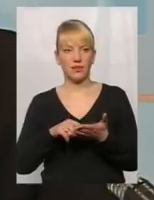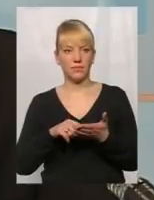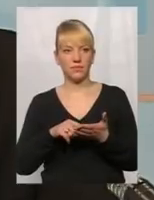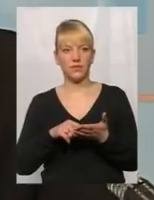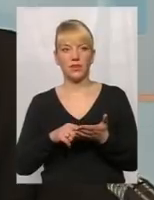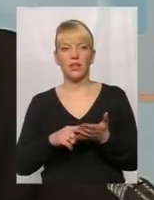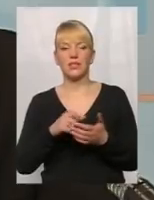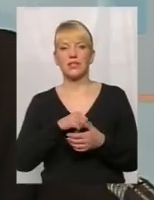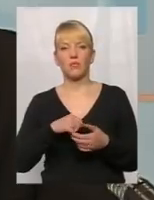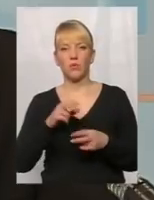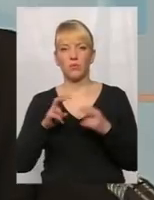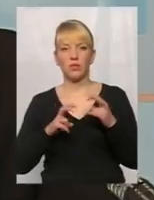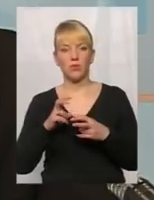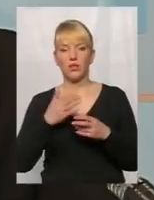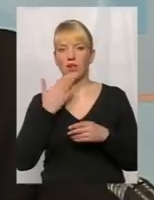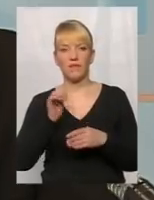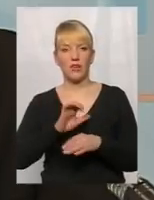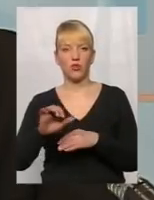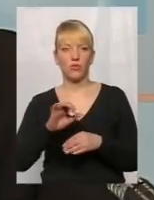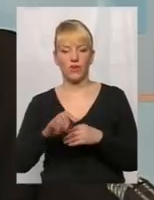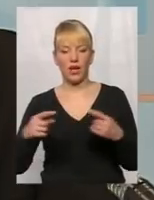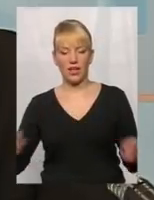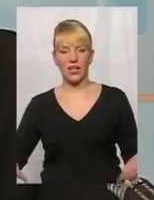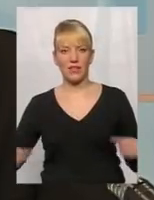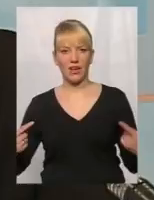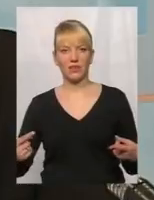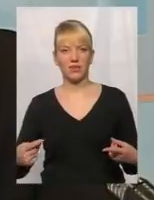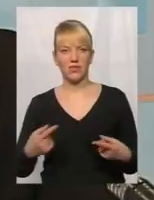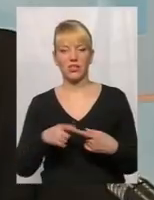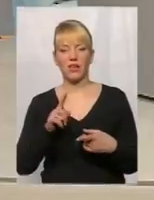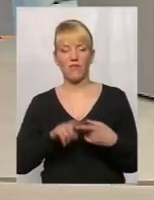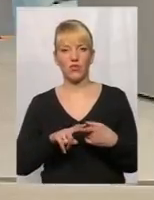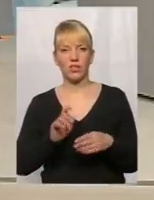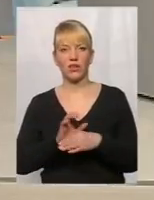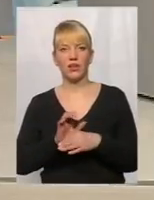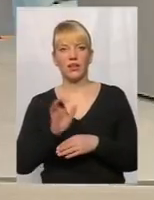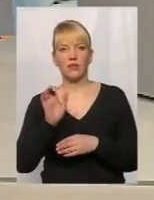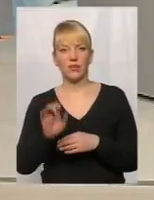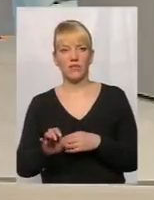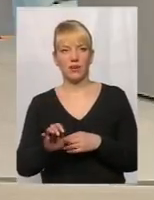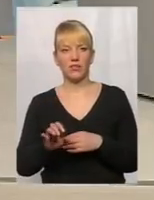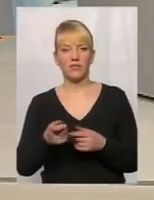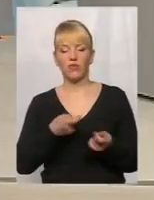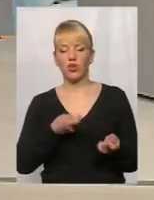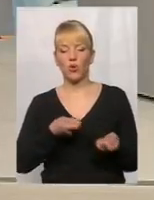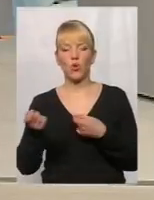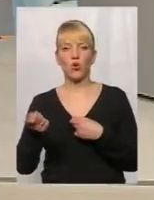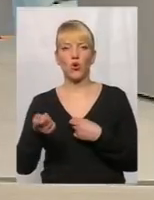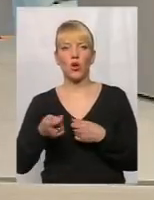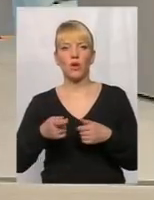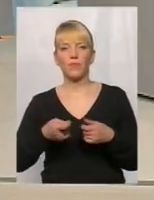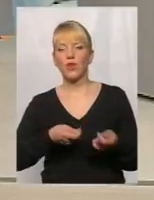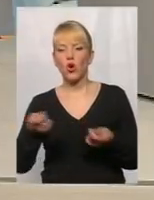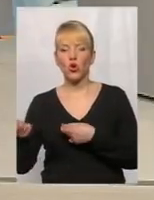Саме підприємство, воно не виготовлює інвалідні візки, а вони розвозять інвалідні візки,